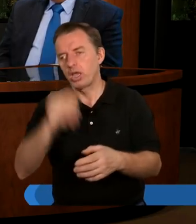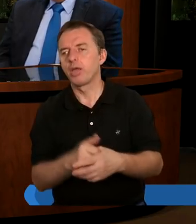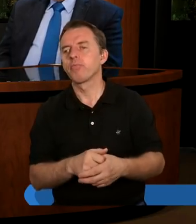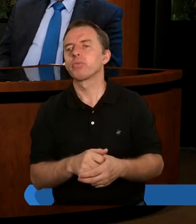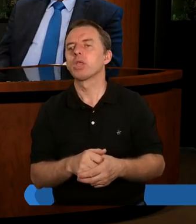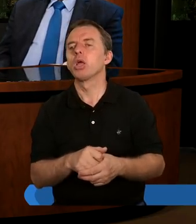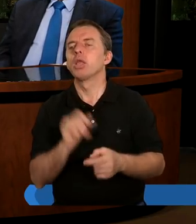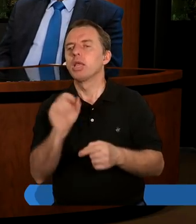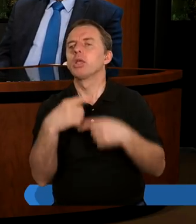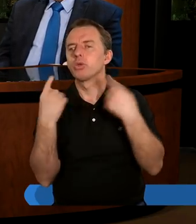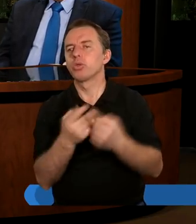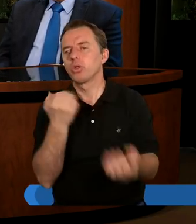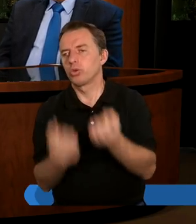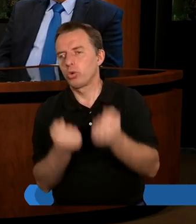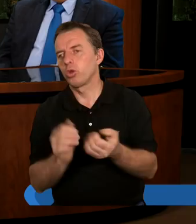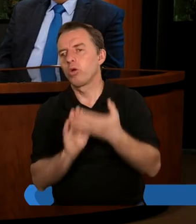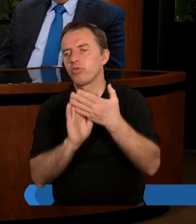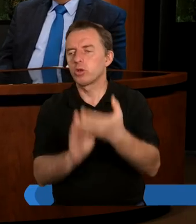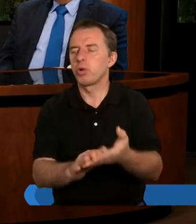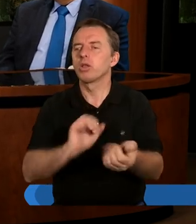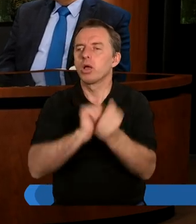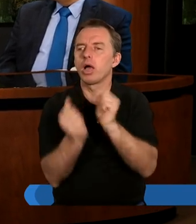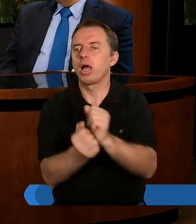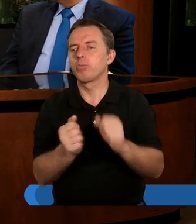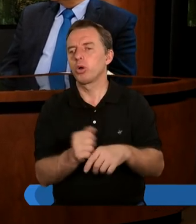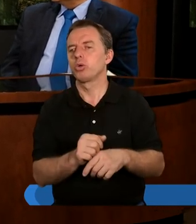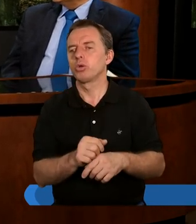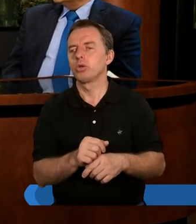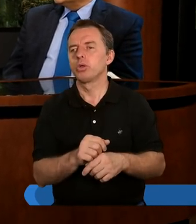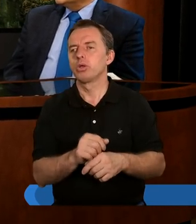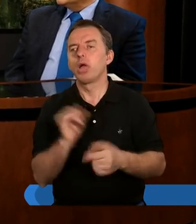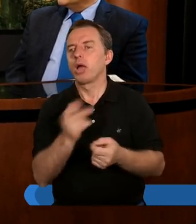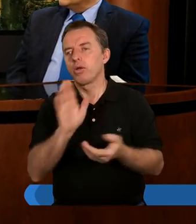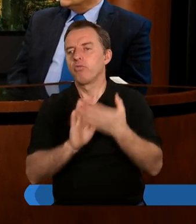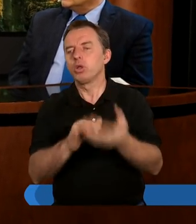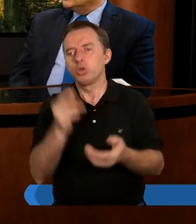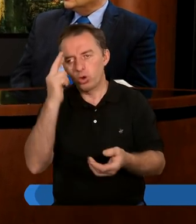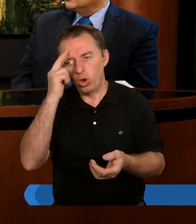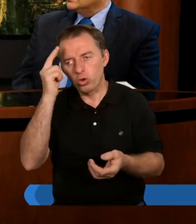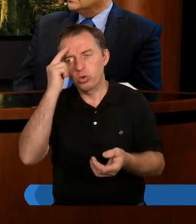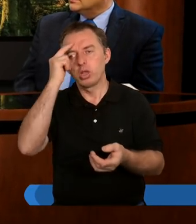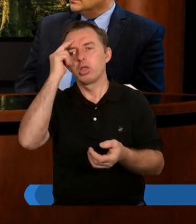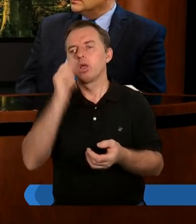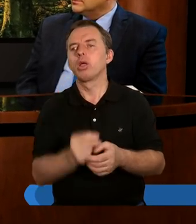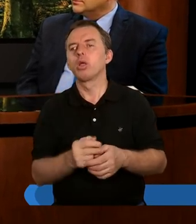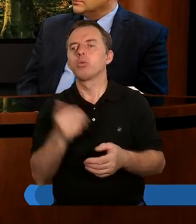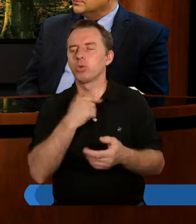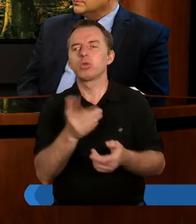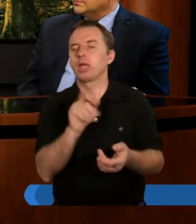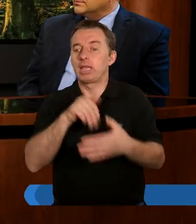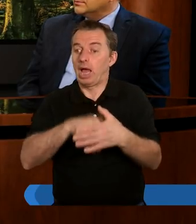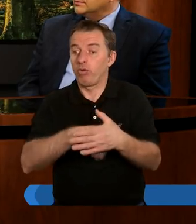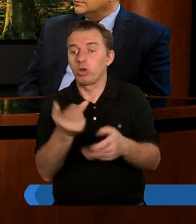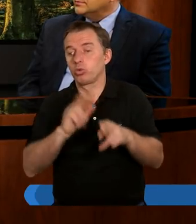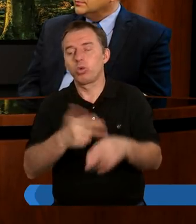Jeszcze w takich sytuacjach, kiedy jest mi trudno wybaczyć albo może nie zawsze aż wybaczyć, ale zrozumieć, czy jest zachowanie, które mi się nie